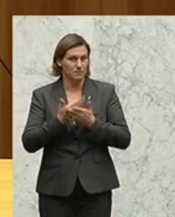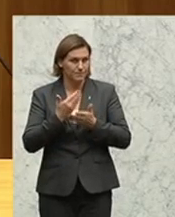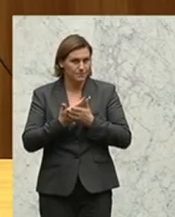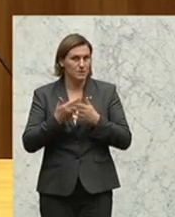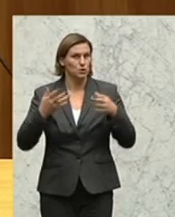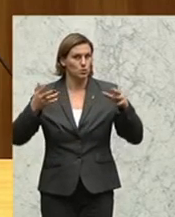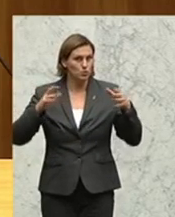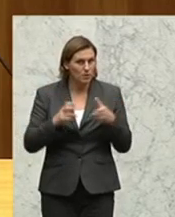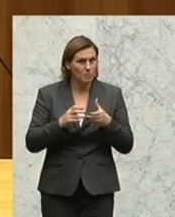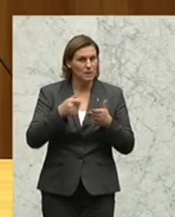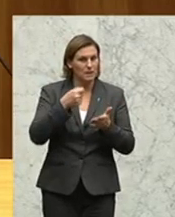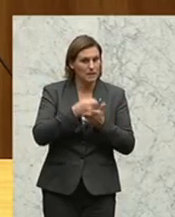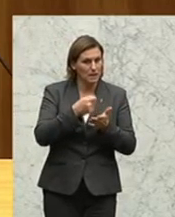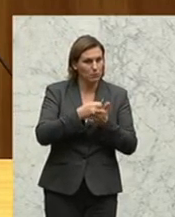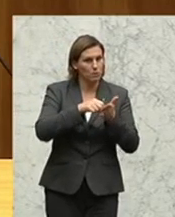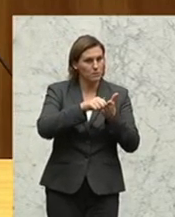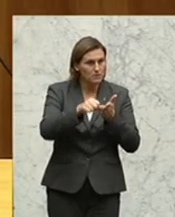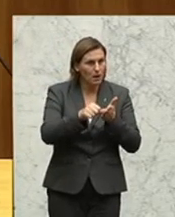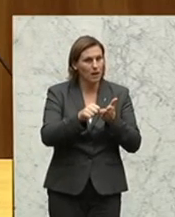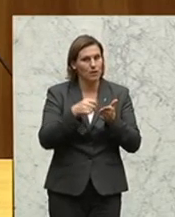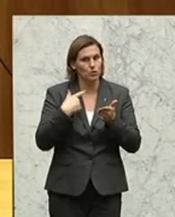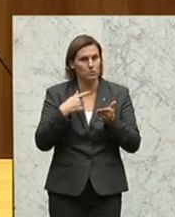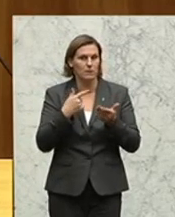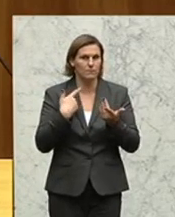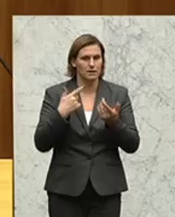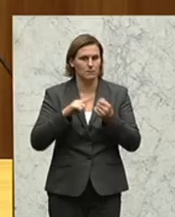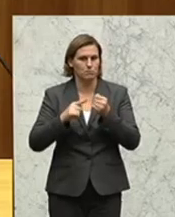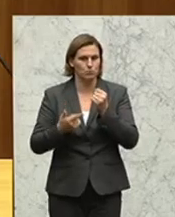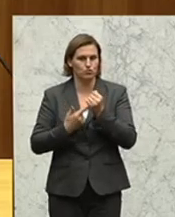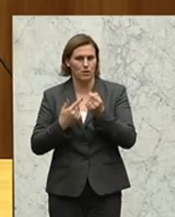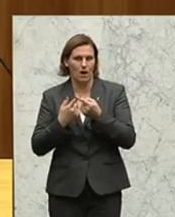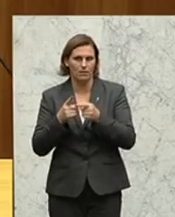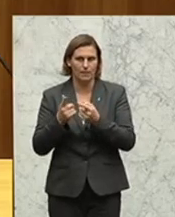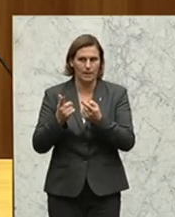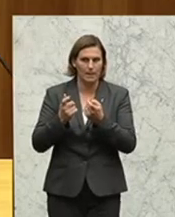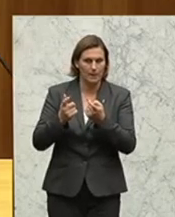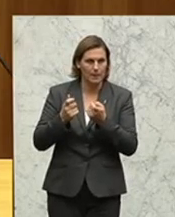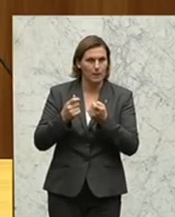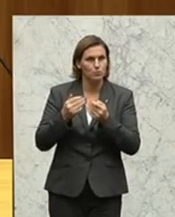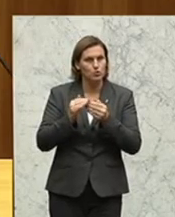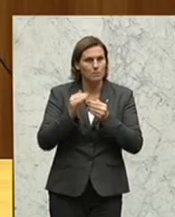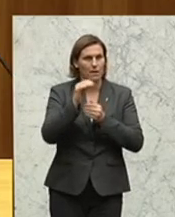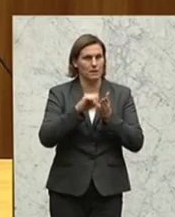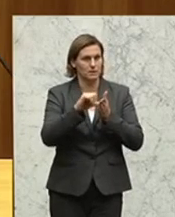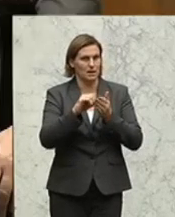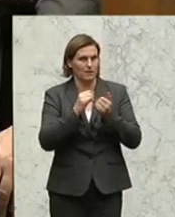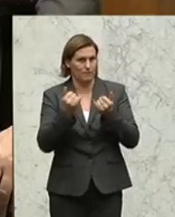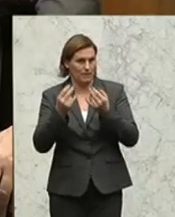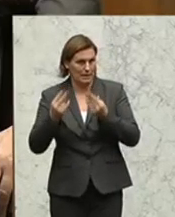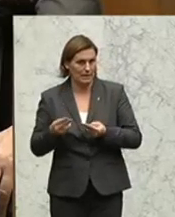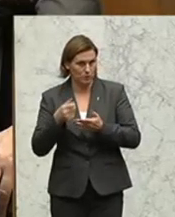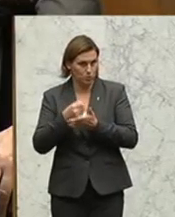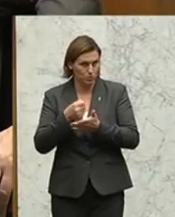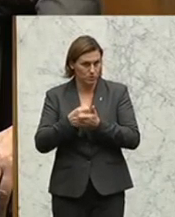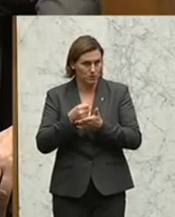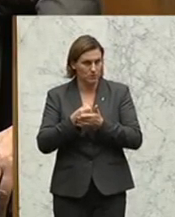Gebührenzahler werden über das Justizbudget zur Kasse gebeten und müssen mehr zahlen, als die Gerichte tatsächlich kosten. Auf der anderen